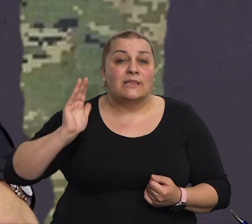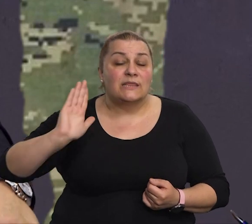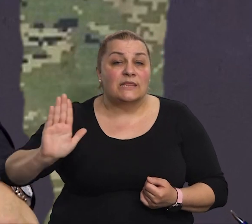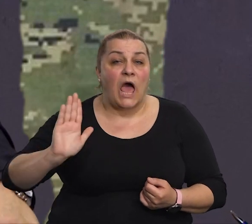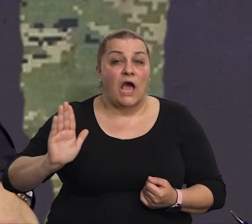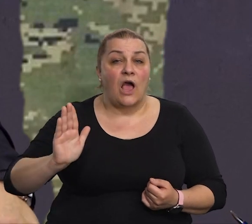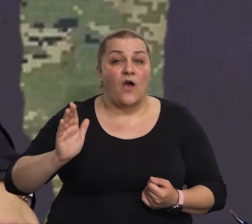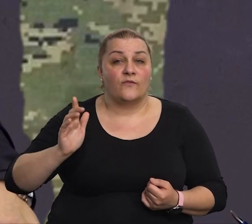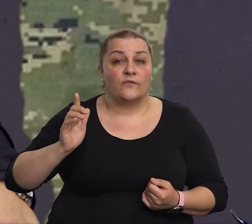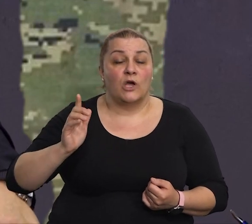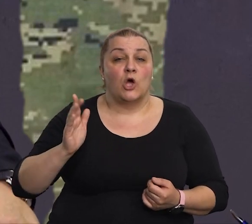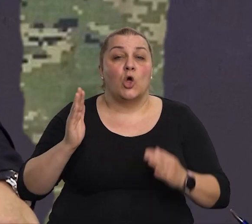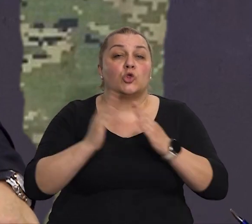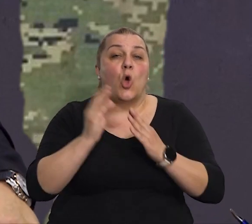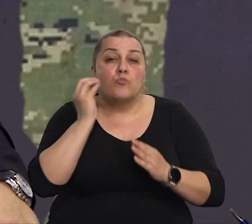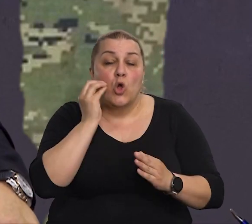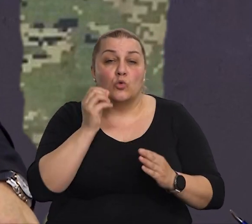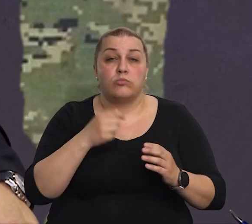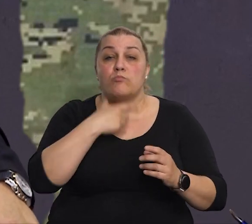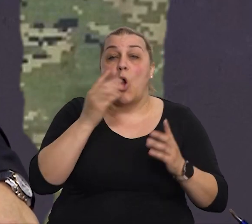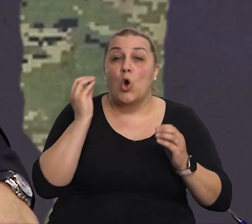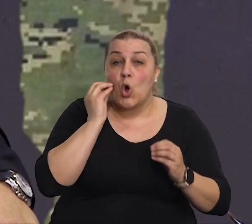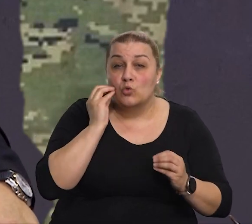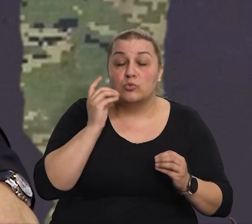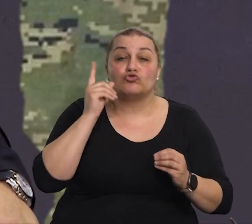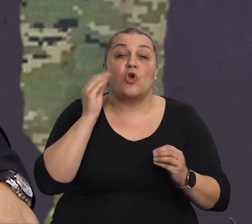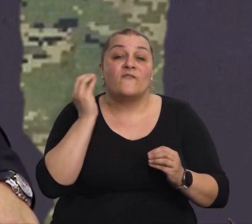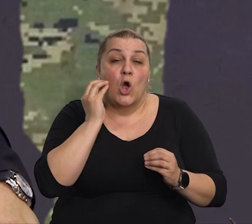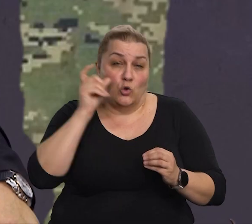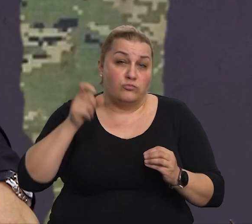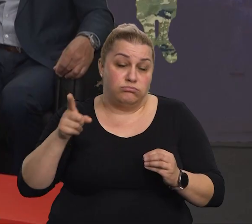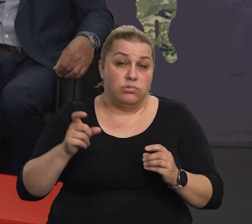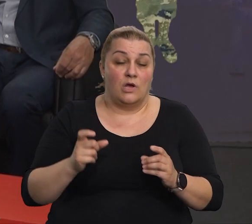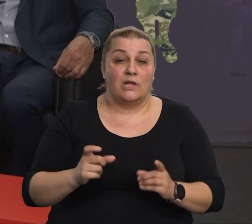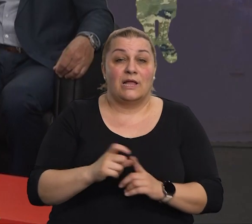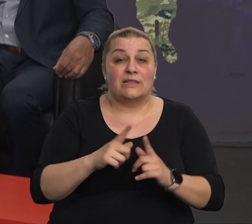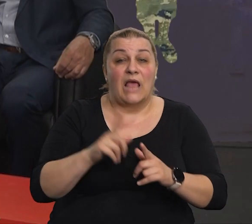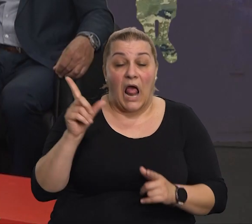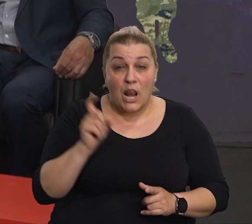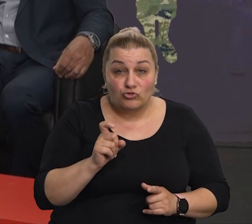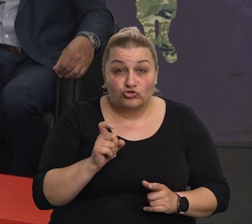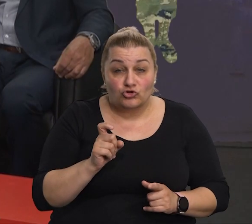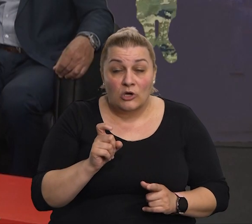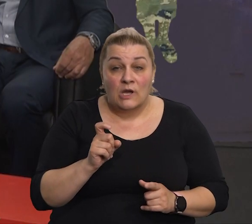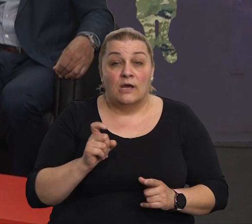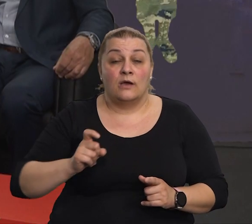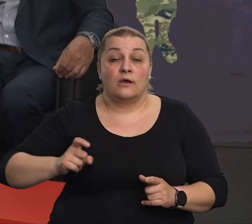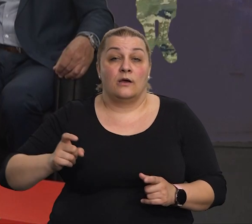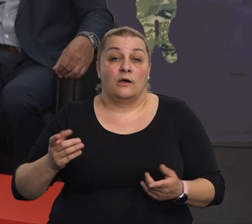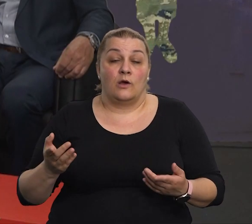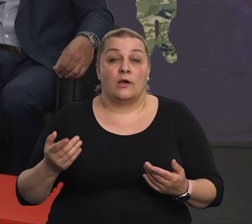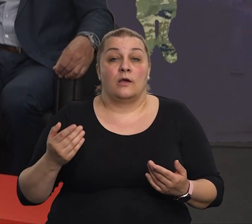znalca, domoljuba, bogoljuba, jednoga čovjekoljuba, Zlatka Dalića, koje ga, evo,